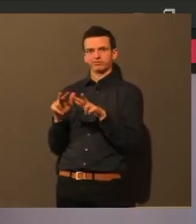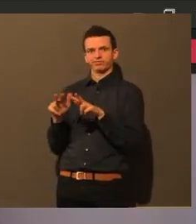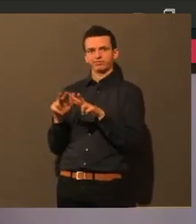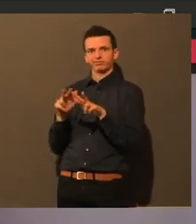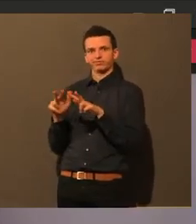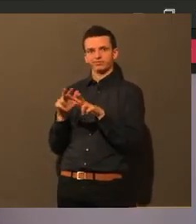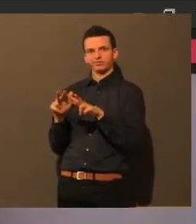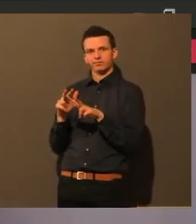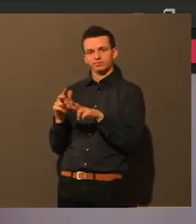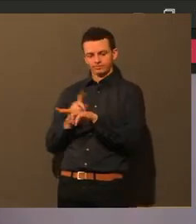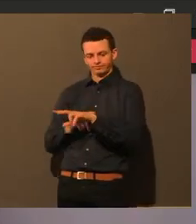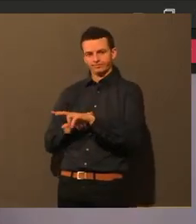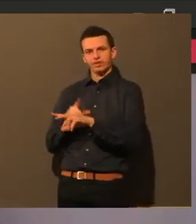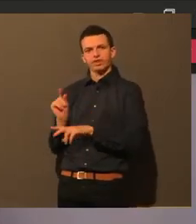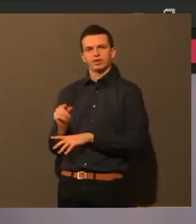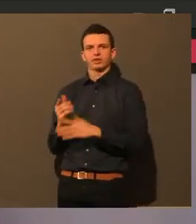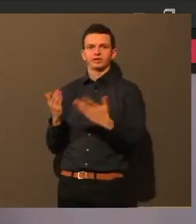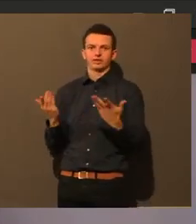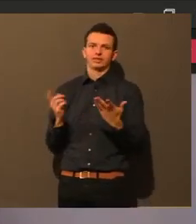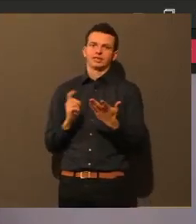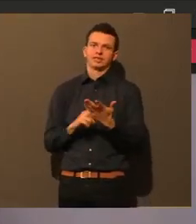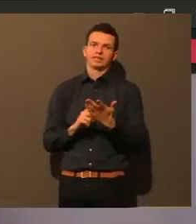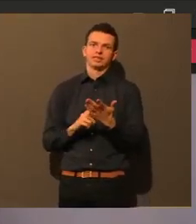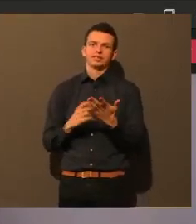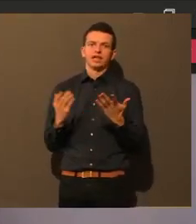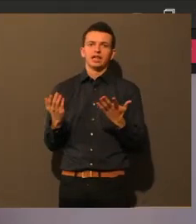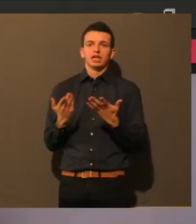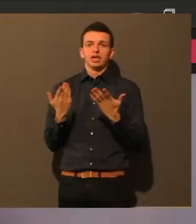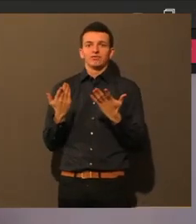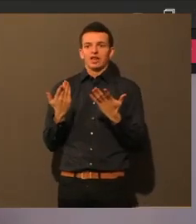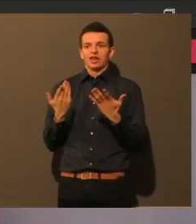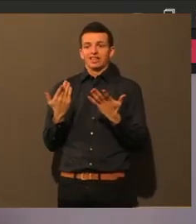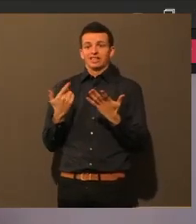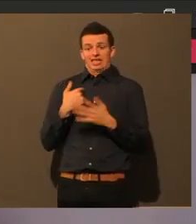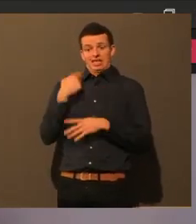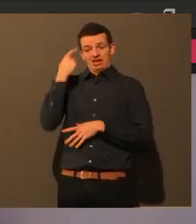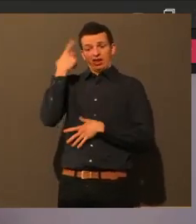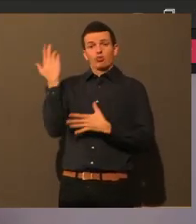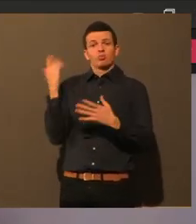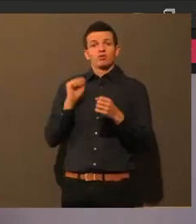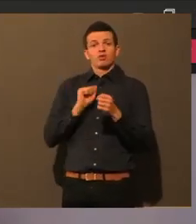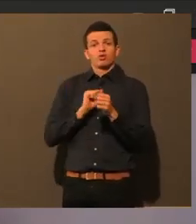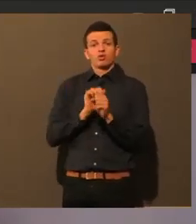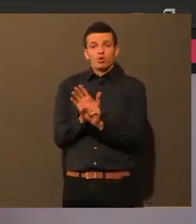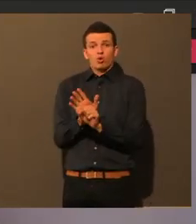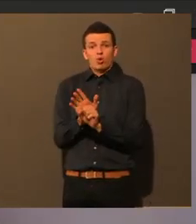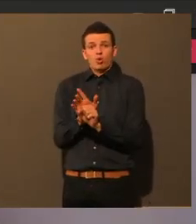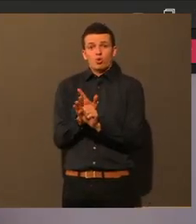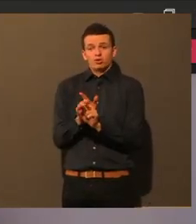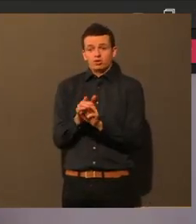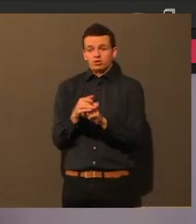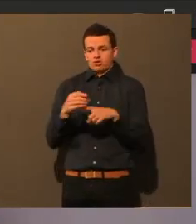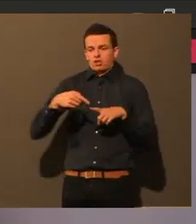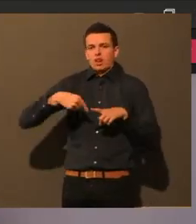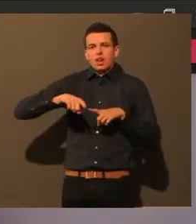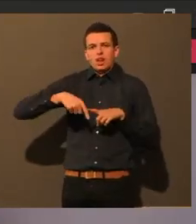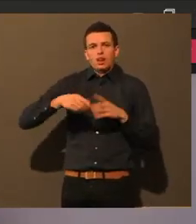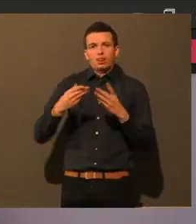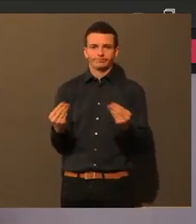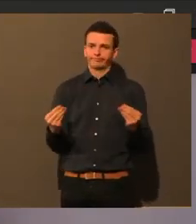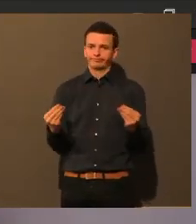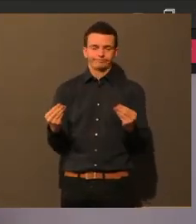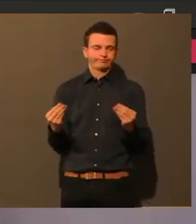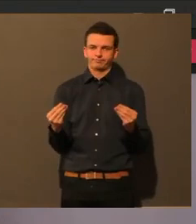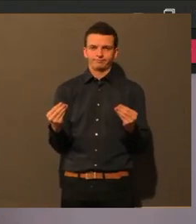dass man überlegt, ob man, weil ich glaube, dass uns Corona einfach noch länger beschäftigen wird und dass vor allem auch diejenigen, die zu den Risikogruppen gehören,